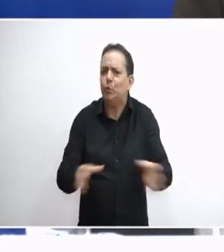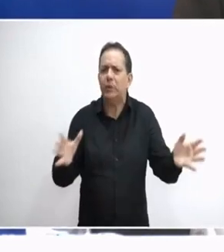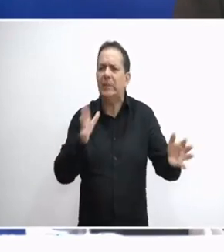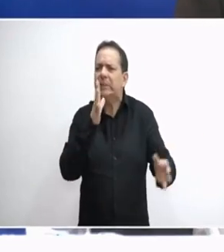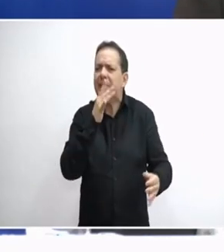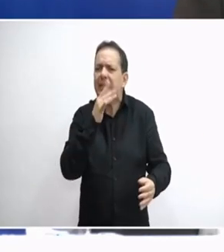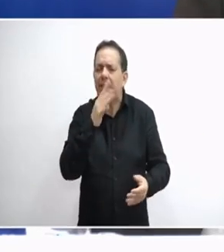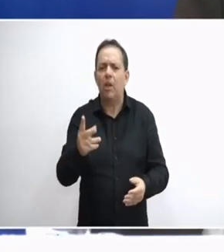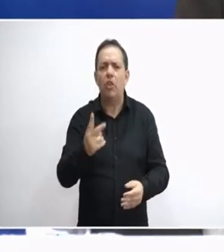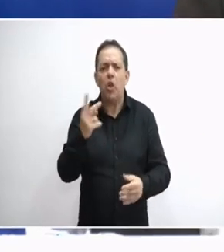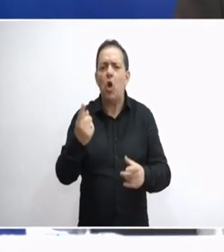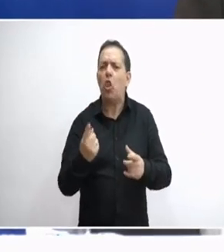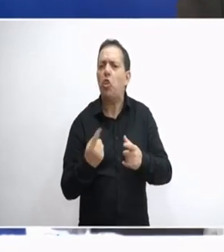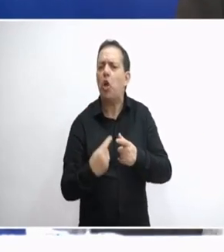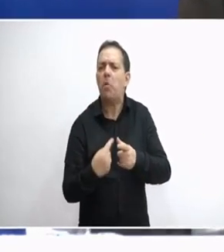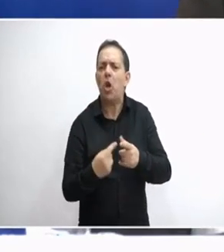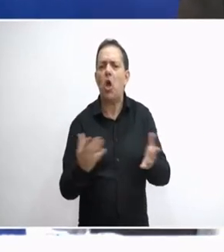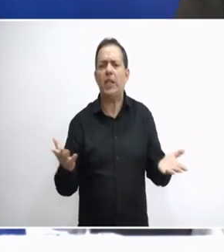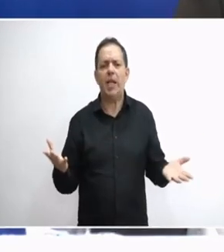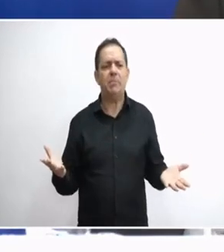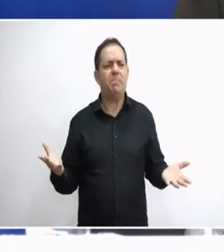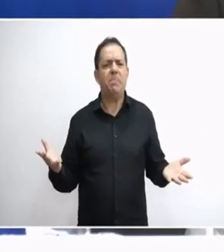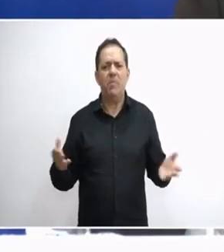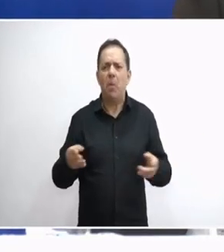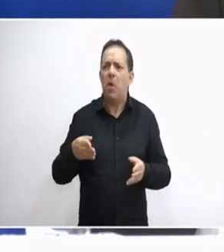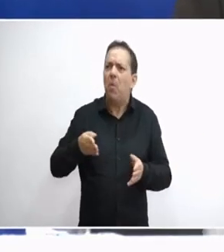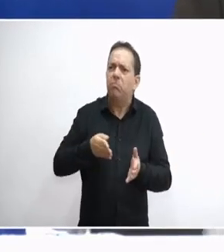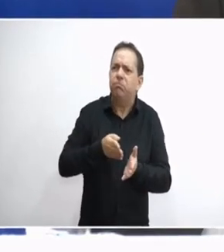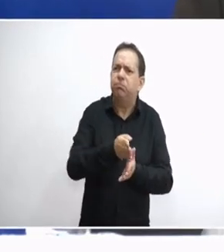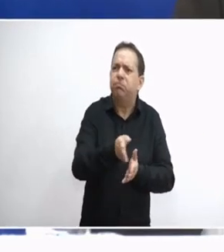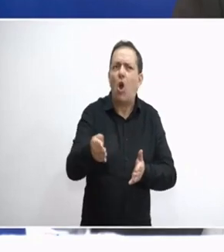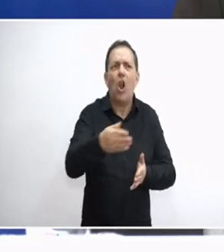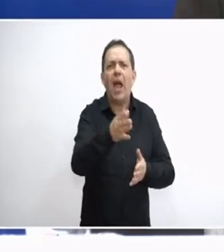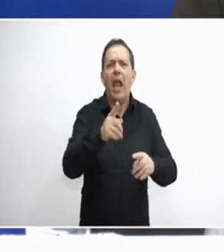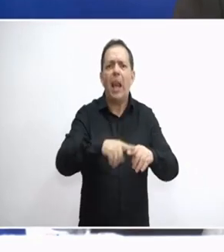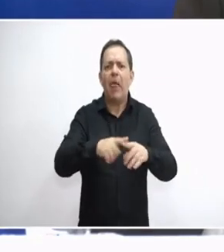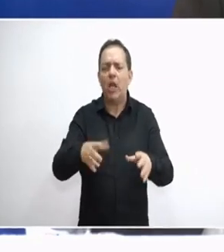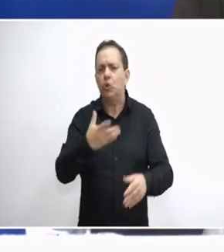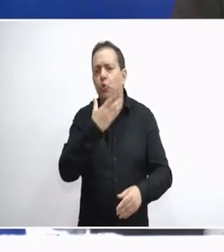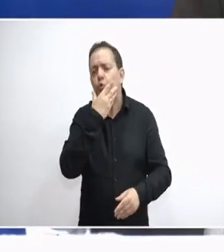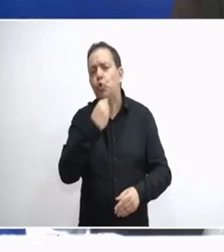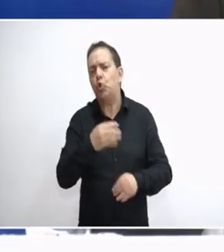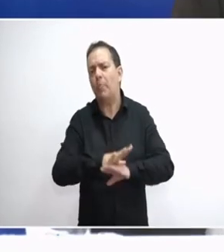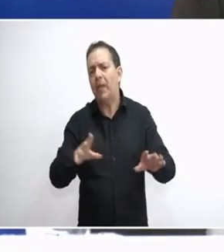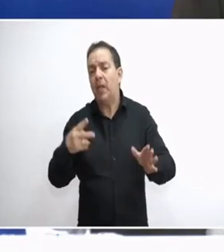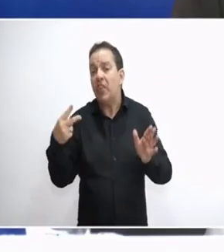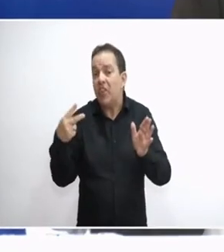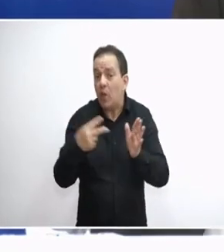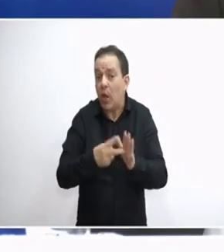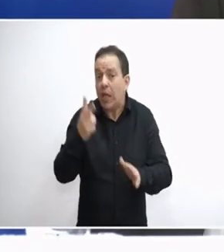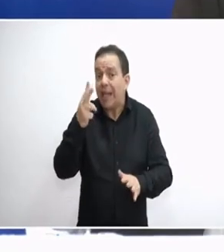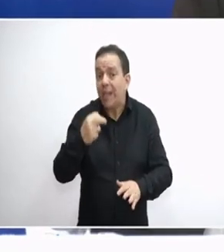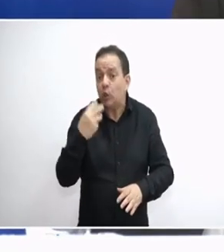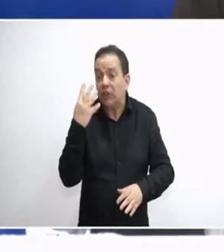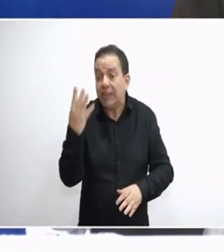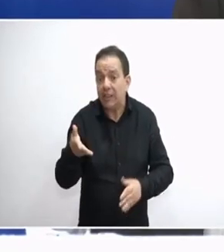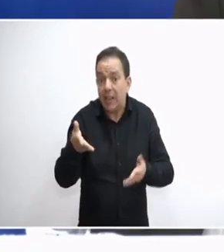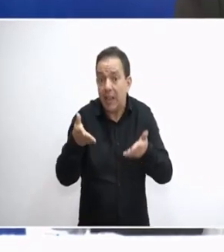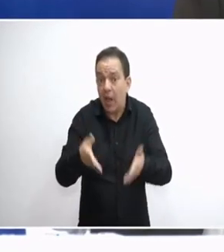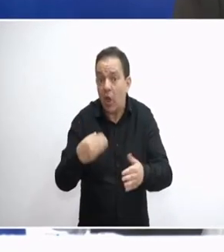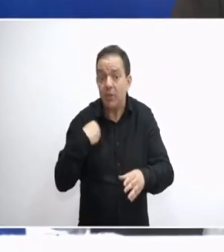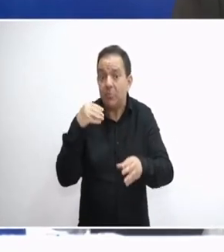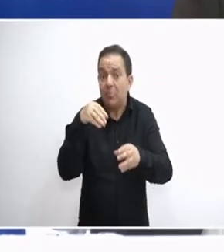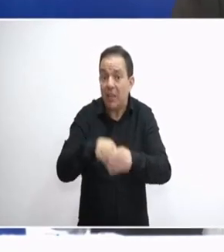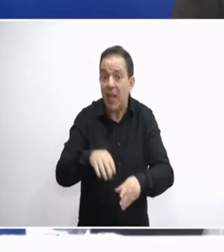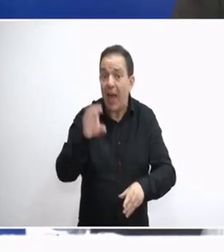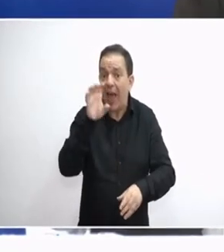με δύο μικρά δρομολόγια που μπορείς να διασχίσεις τη χώρα μας. Πραγματικά είναι ντροπή 2024. 2024 να είμαστε στην